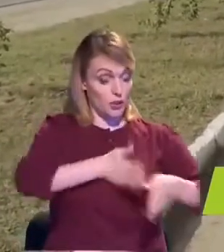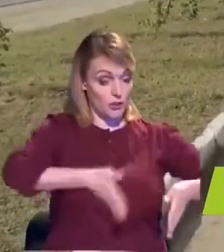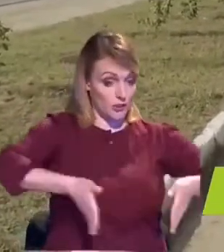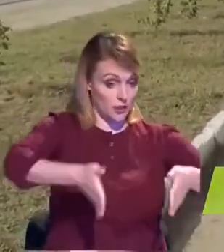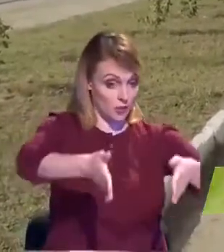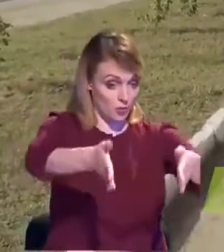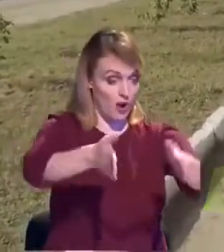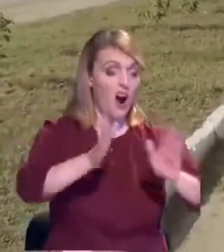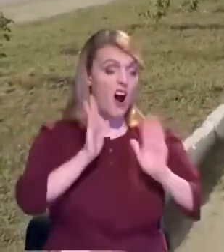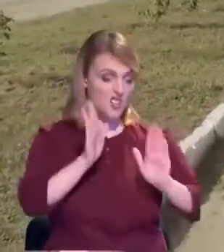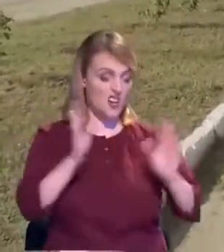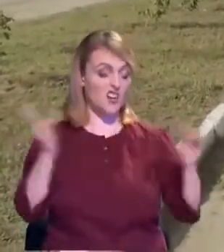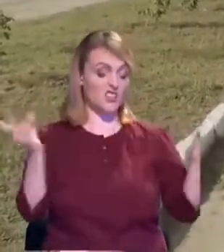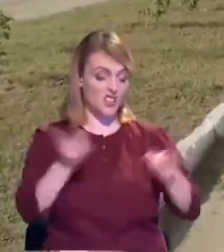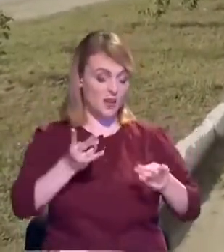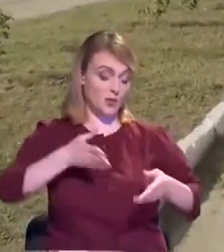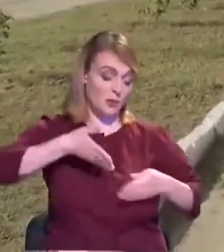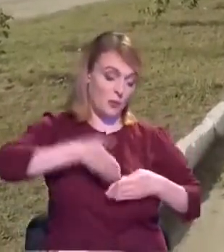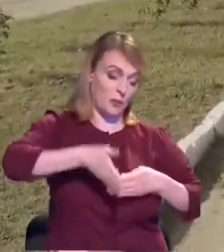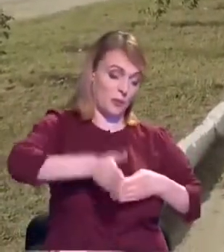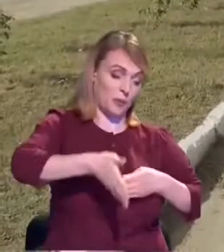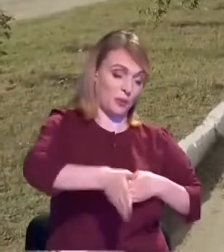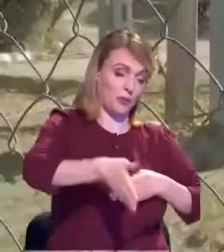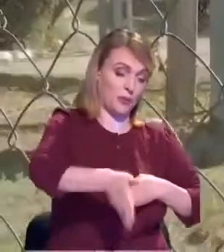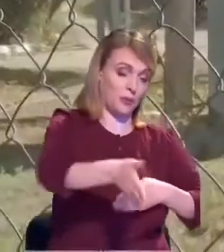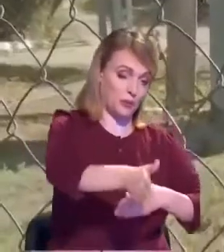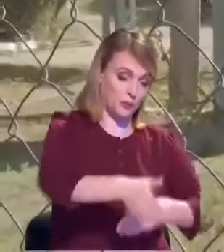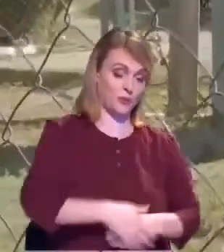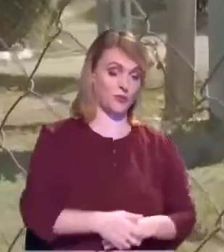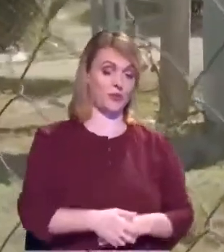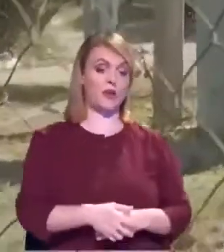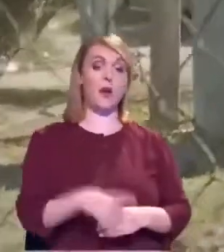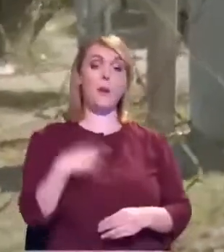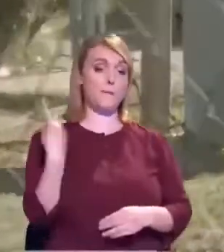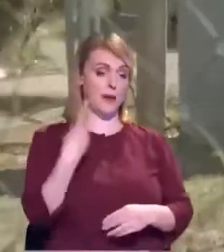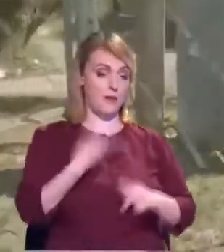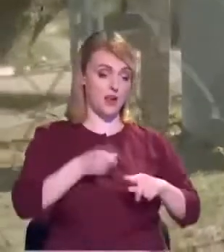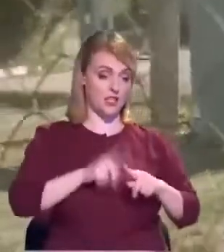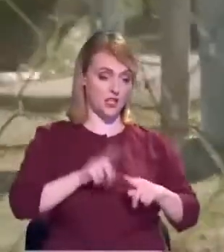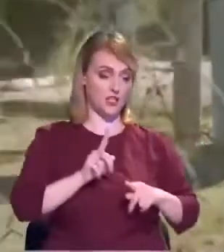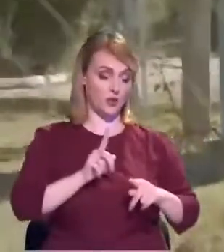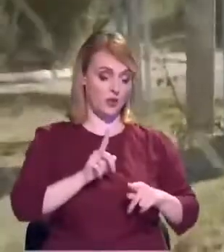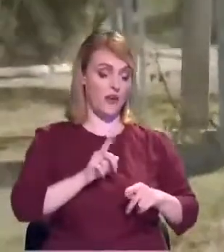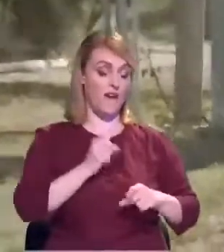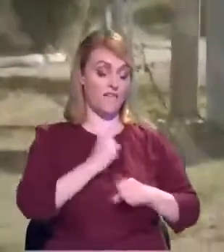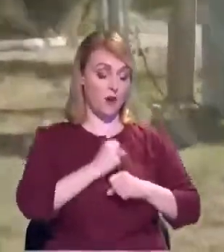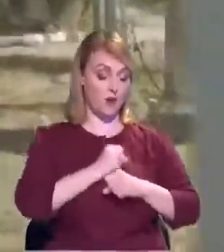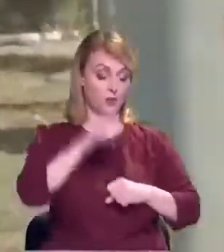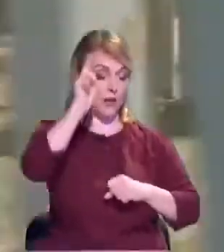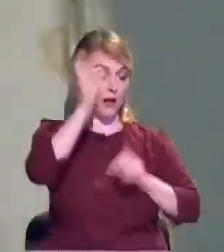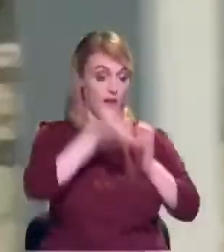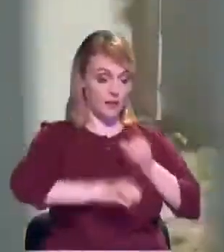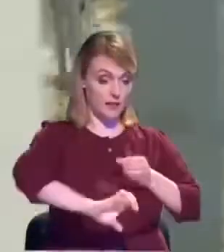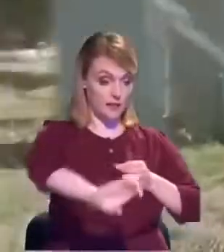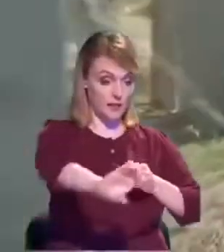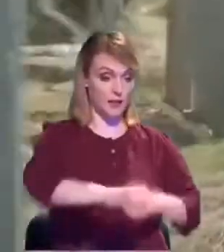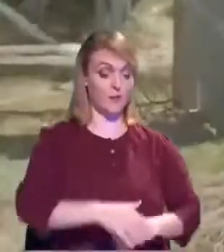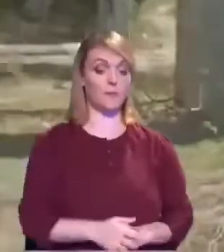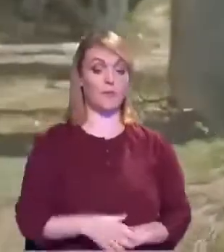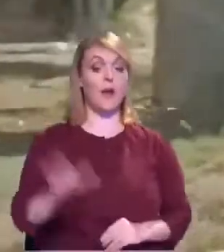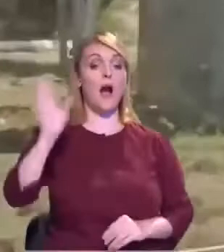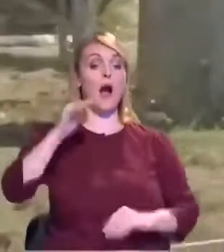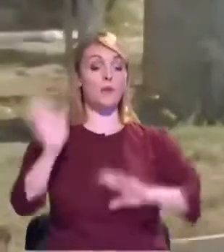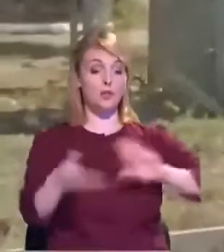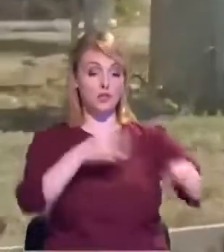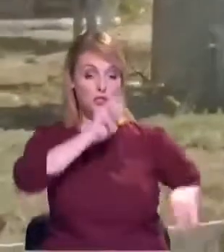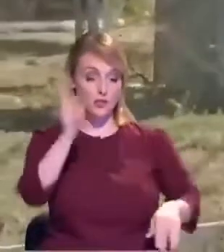5-6 ani puțină reabilitat, ne-au apucat prima etapă, canalizare, traseul central. N-a trecut 2 ani de zile, iar